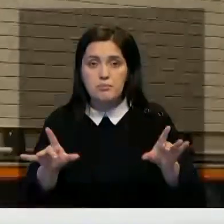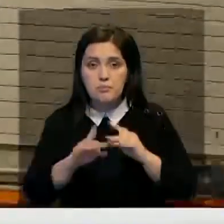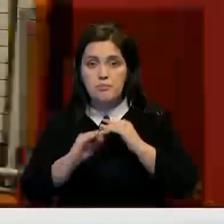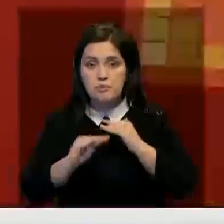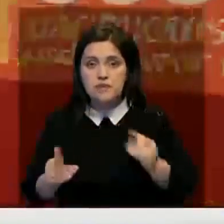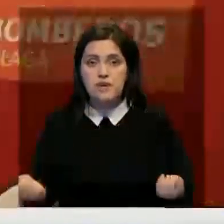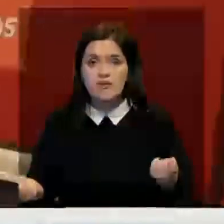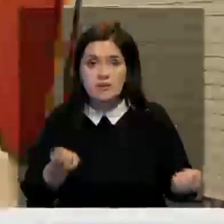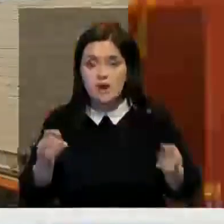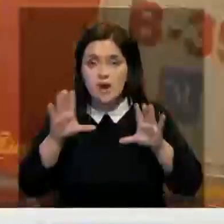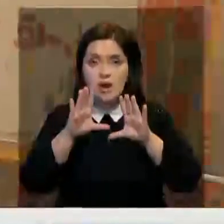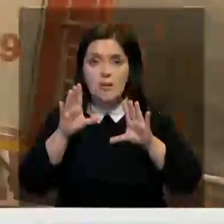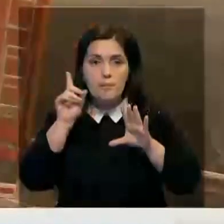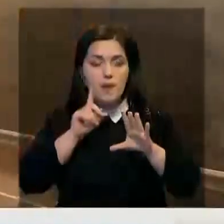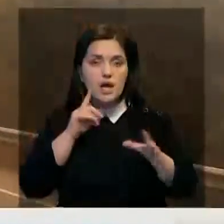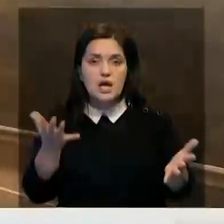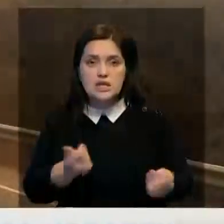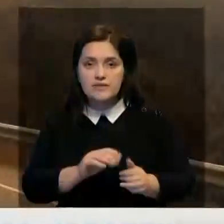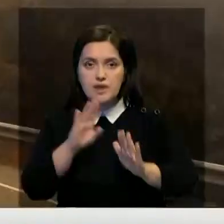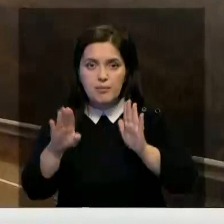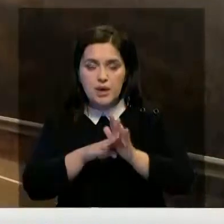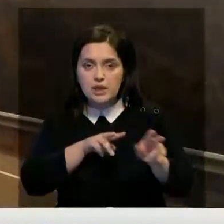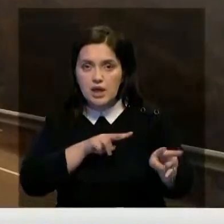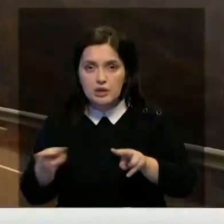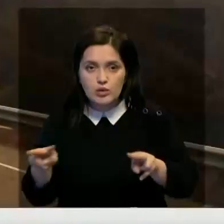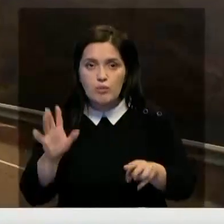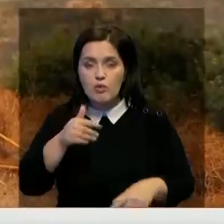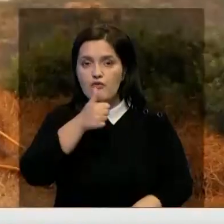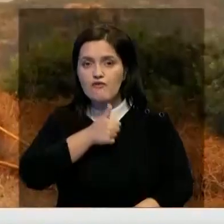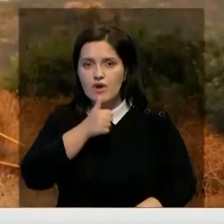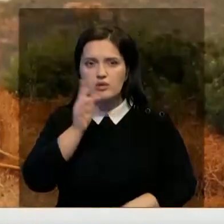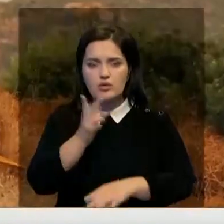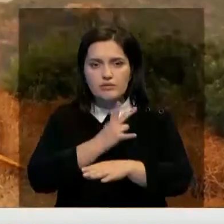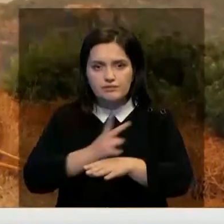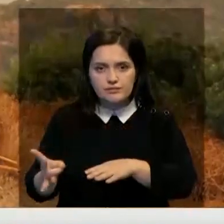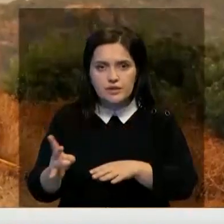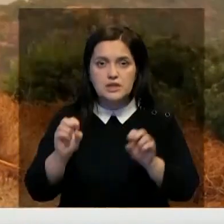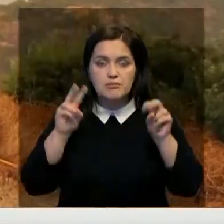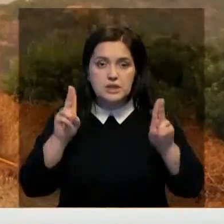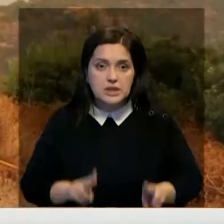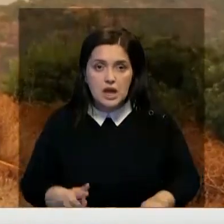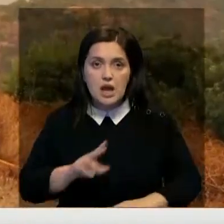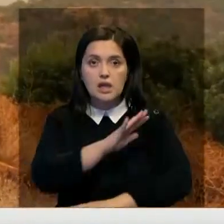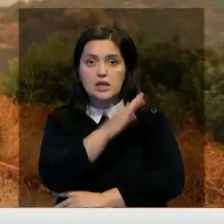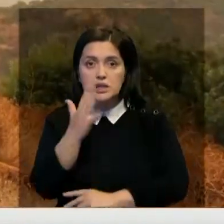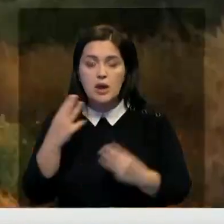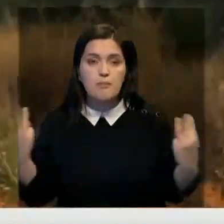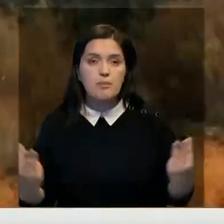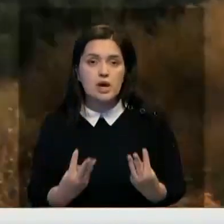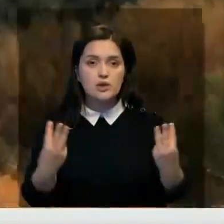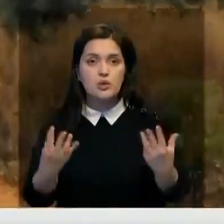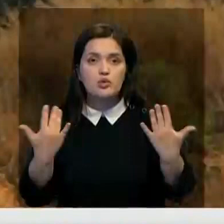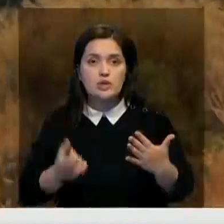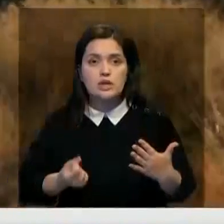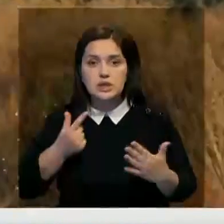местных властей, стихию пока не взяли под контроль. Рассматривается вариант умышленного поджога. Отмечу, что лесные пожары бушуют в